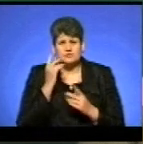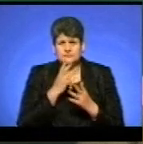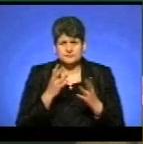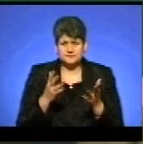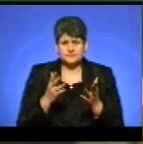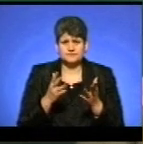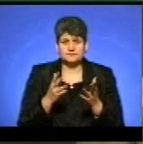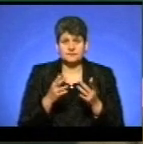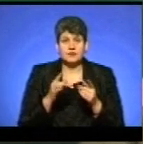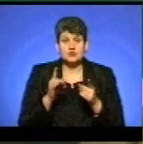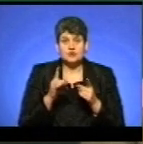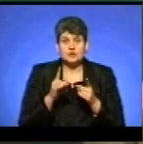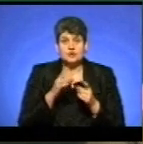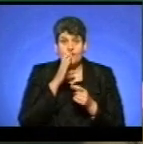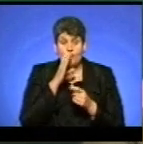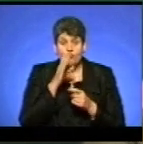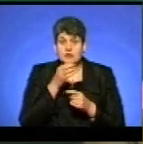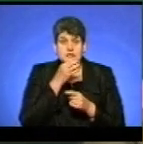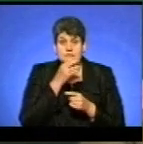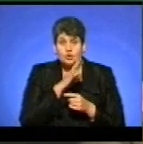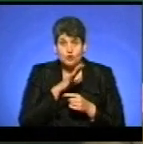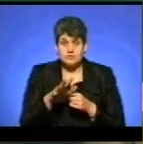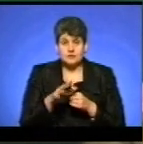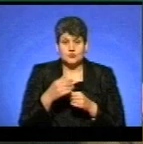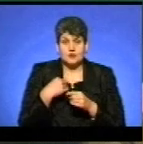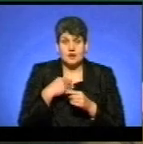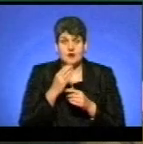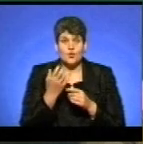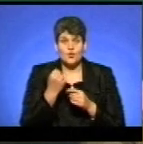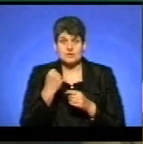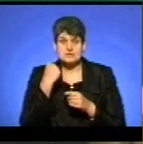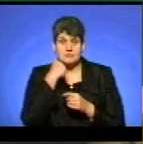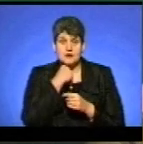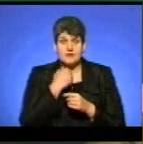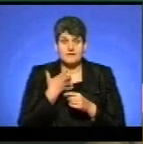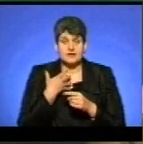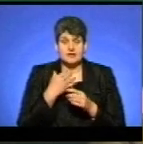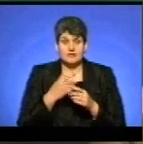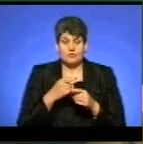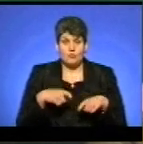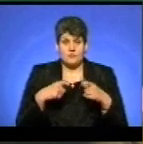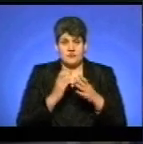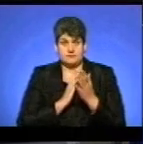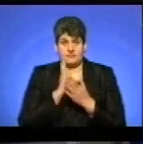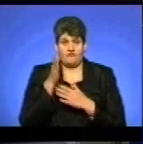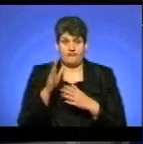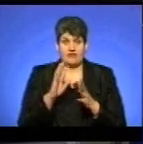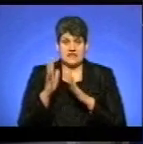Але щось вовку і то не сподобалося, що я йому в пащу запхав руку. Він зірвався, побіг на примінісу.